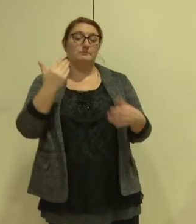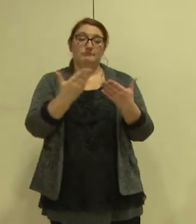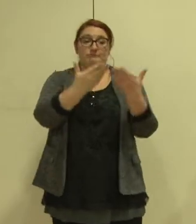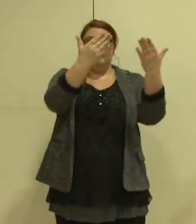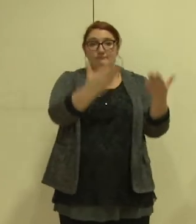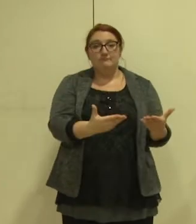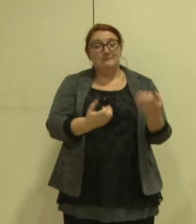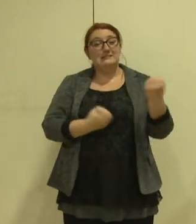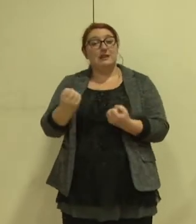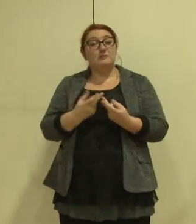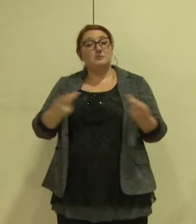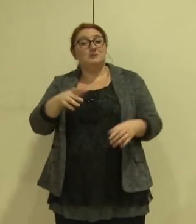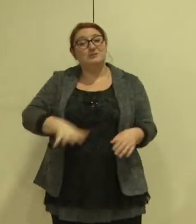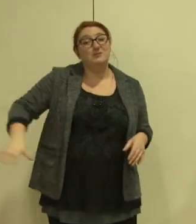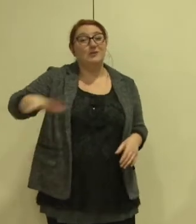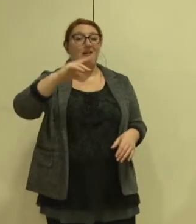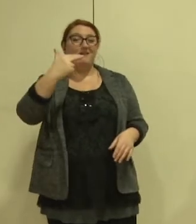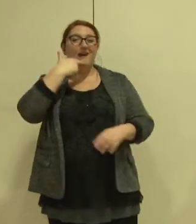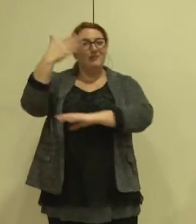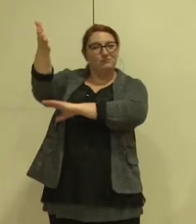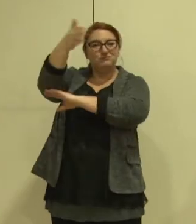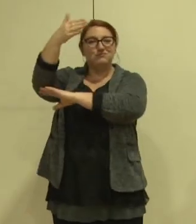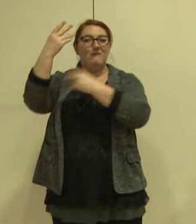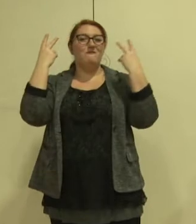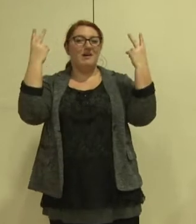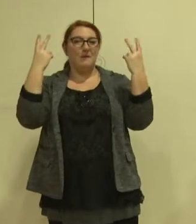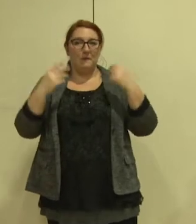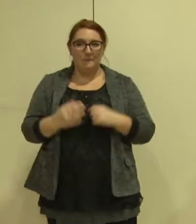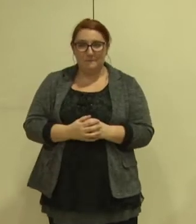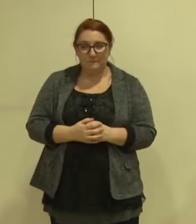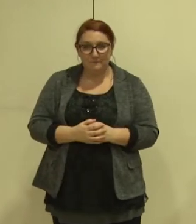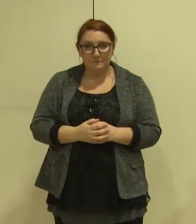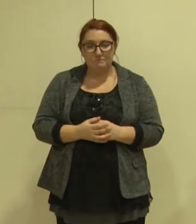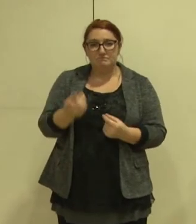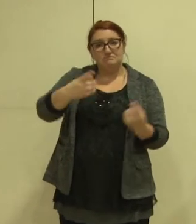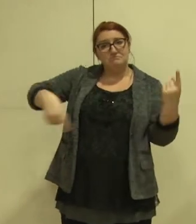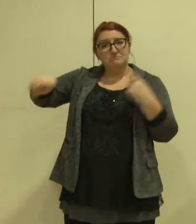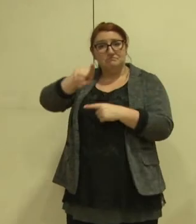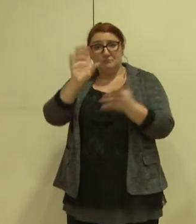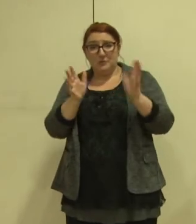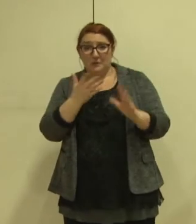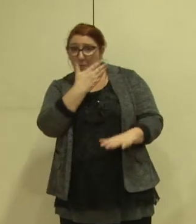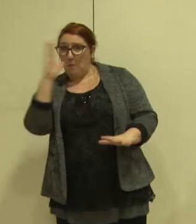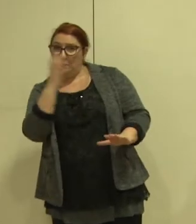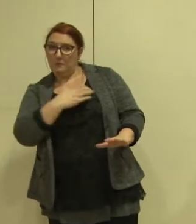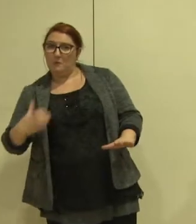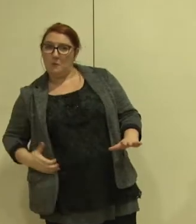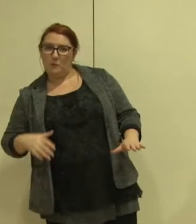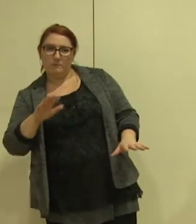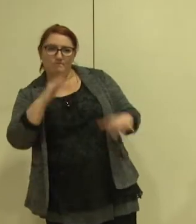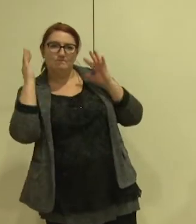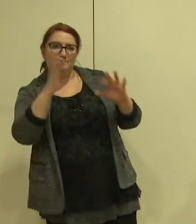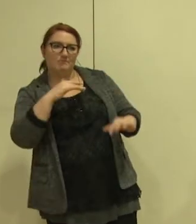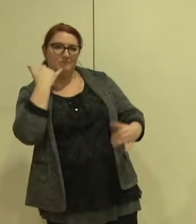public local qui est valorisée. Tout cela pourrait ainsi donner des idées à d'autres communes. Nous sommes donc très